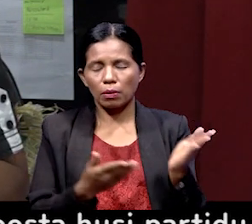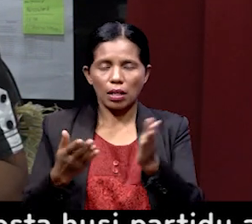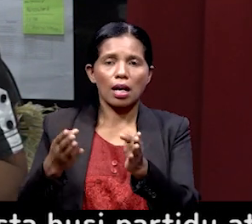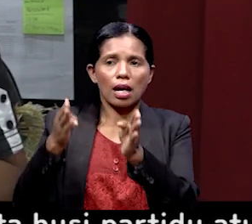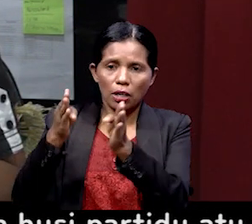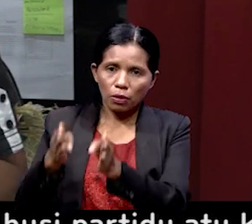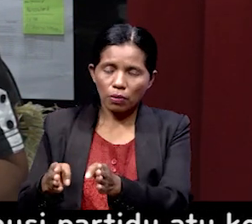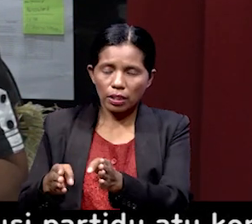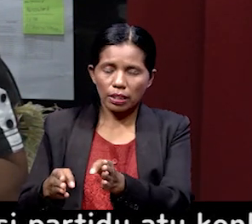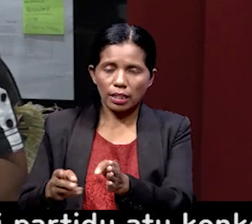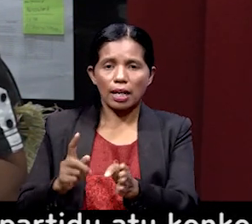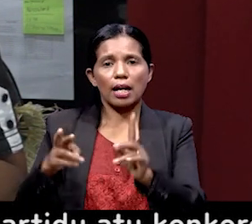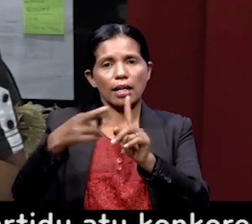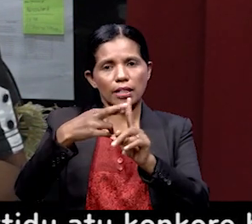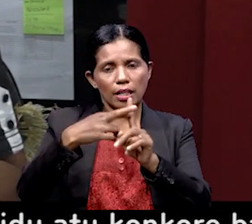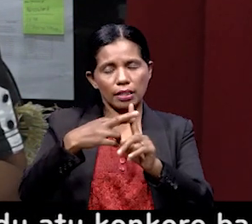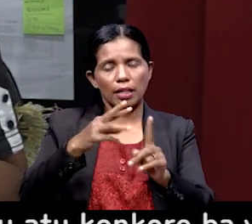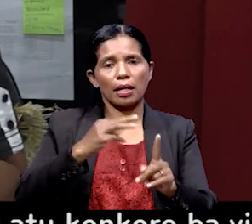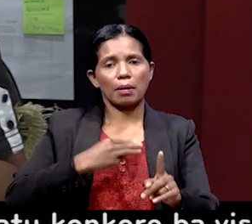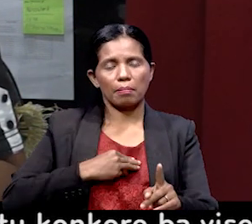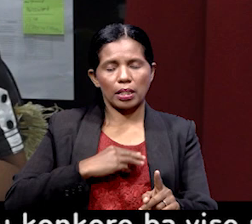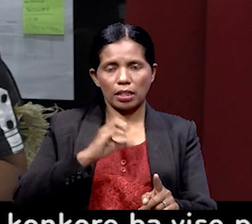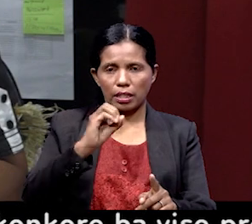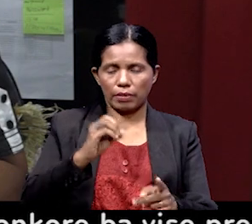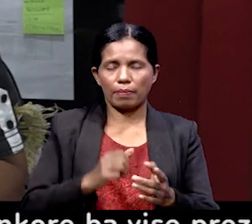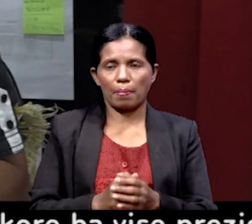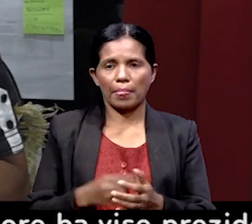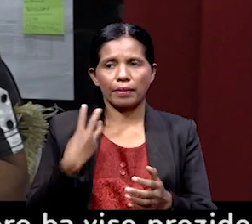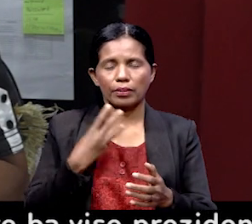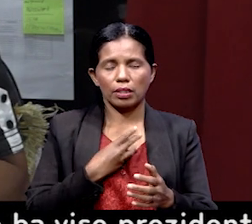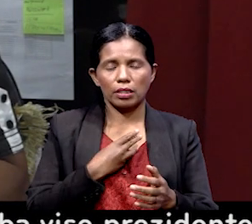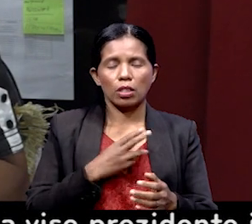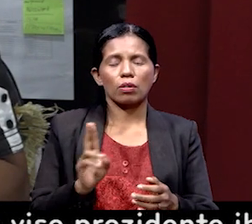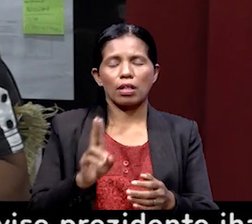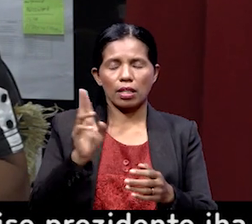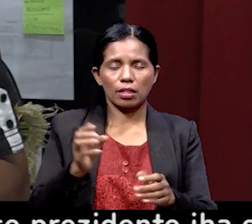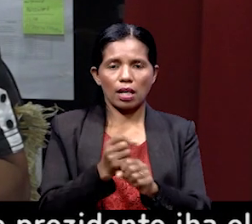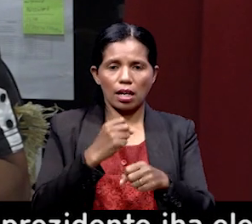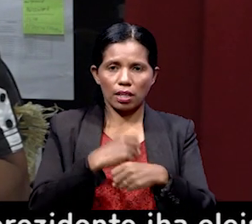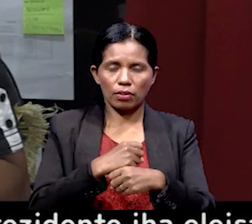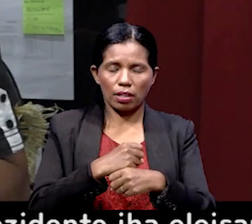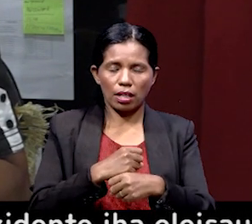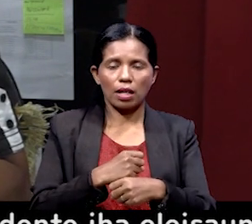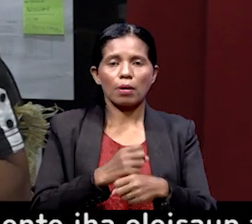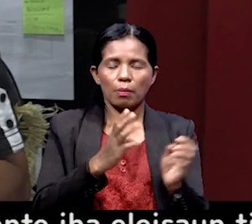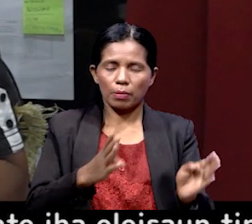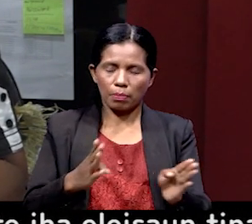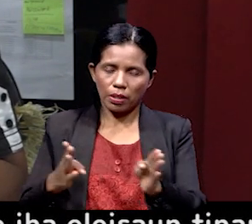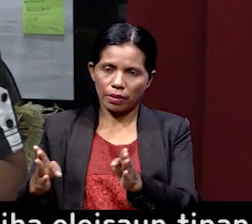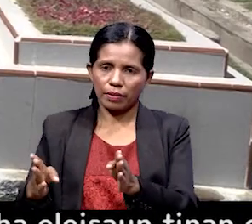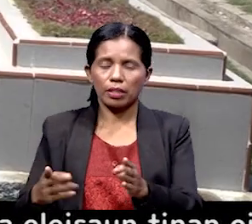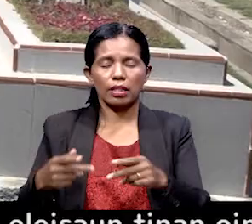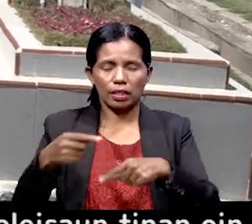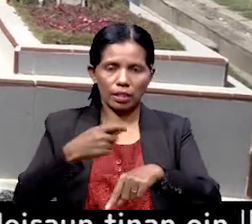Ia Organiza Hela Itania Matera Espejado Serbius Ia Tempo Badakne Lara